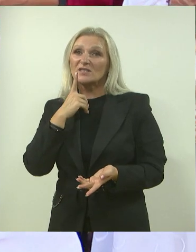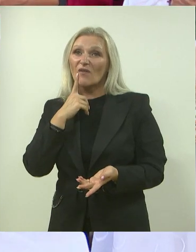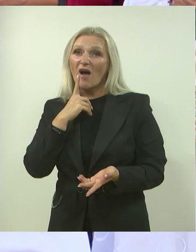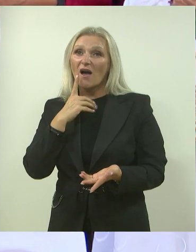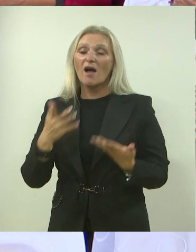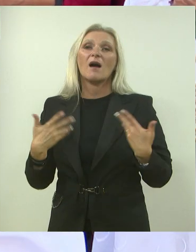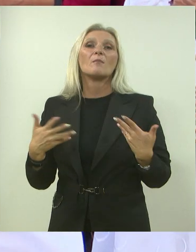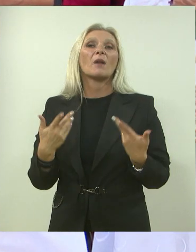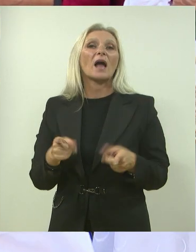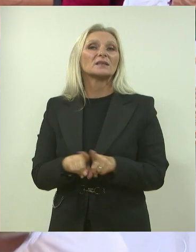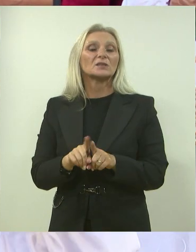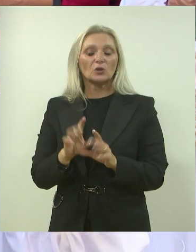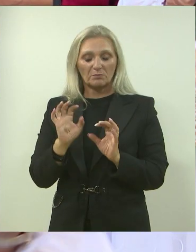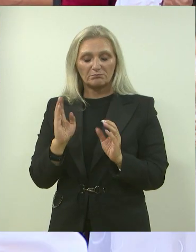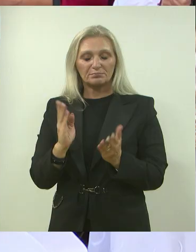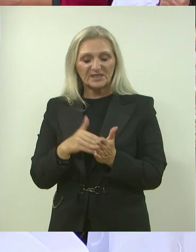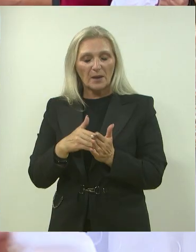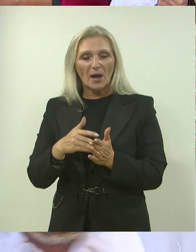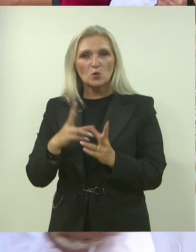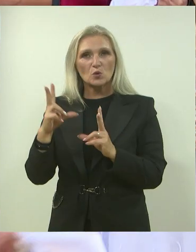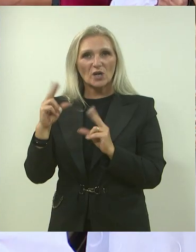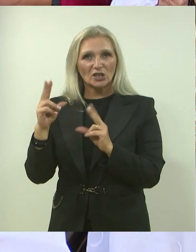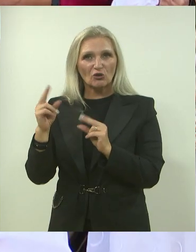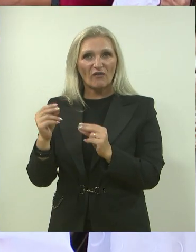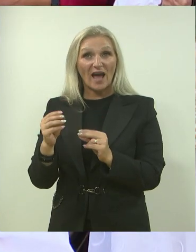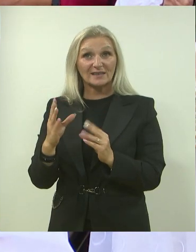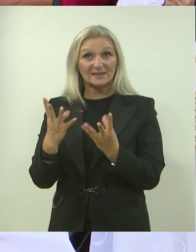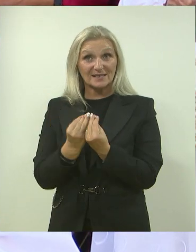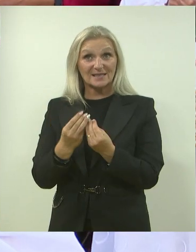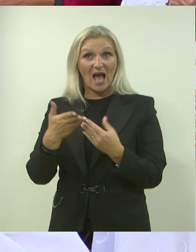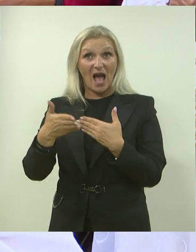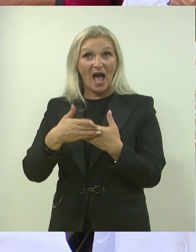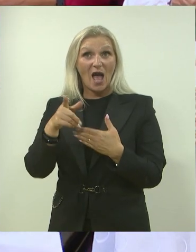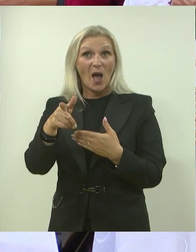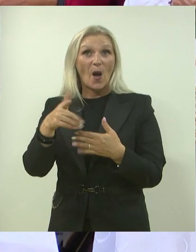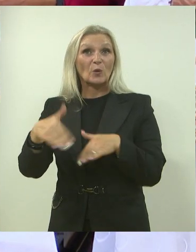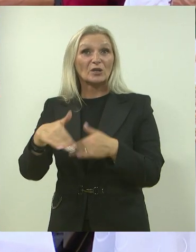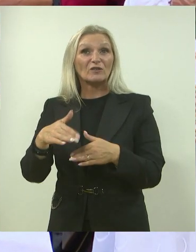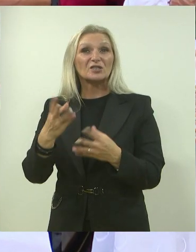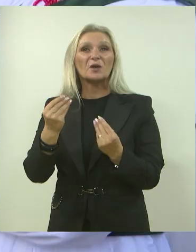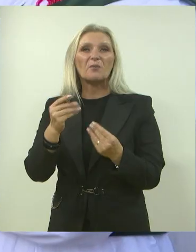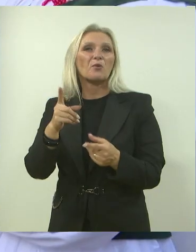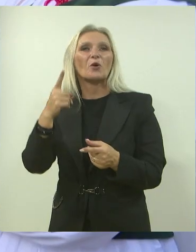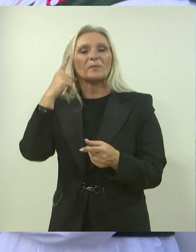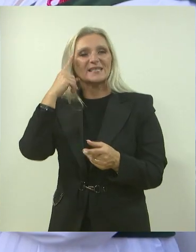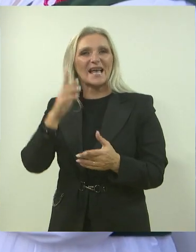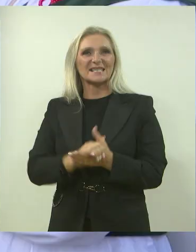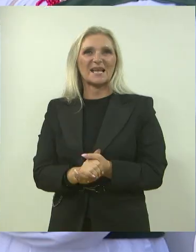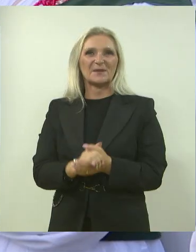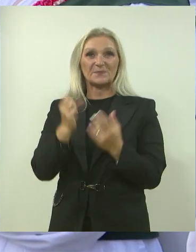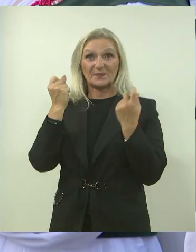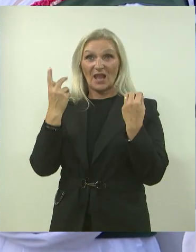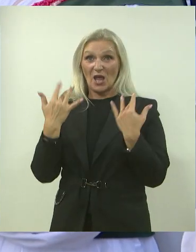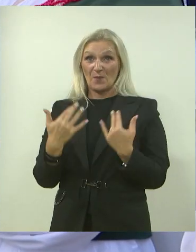puno bi im dobro došlo da razgovaraju sa ovim umirovljenicima, jer bi puno toga saznali. Među brojnim